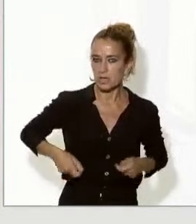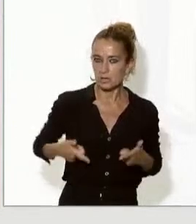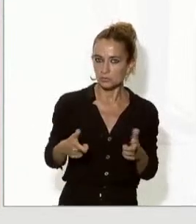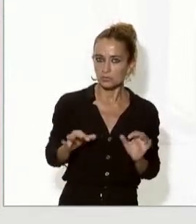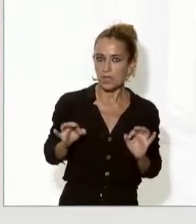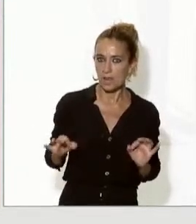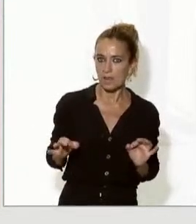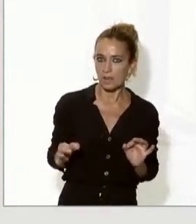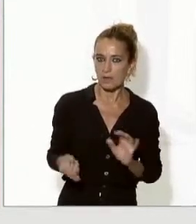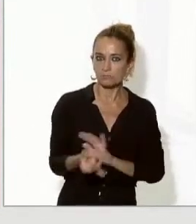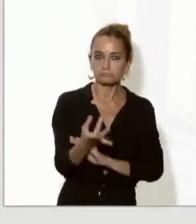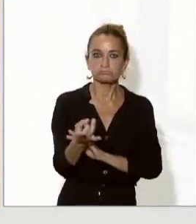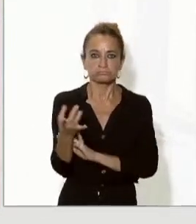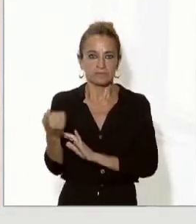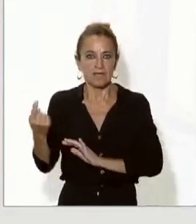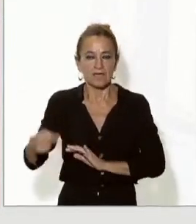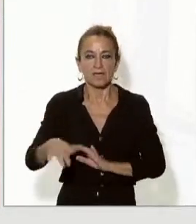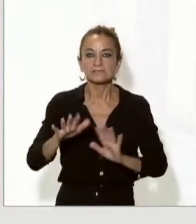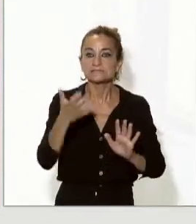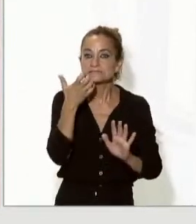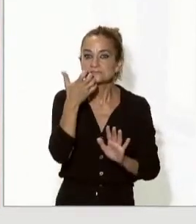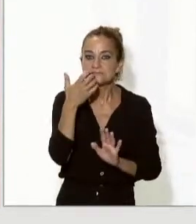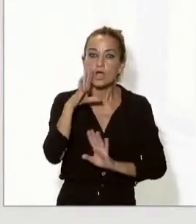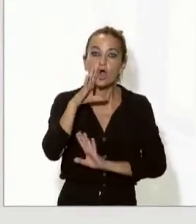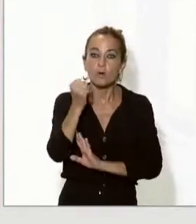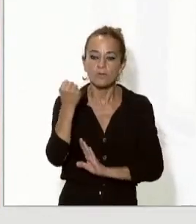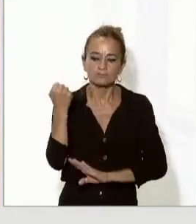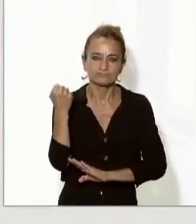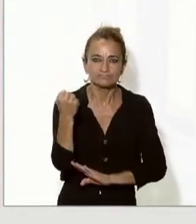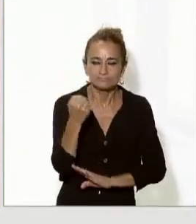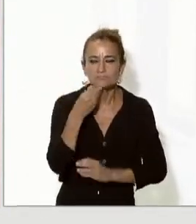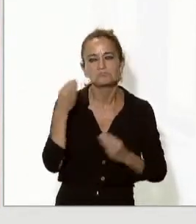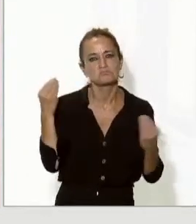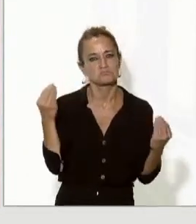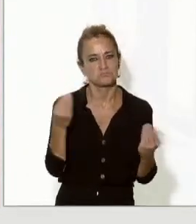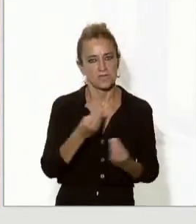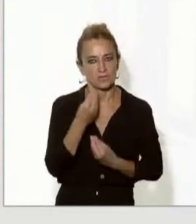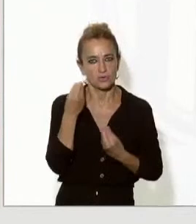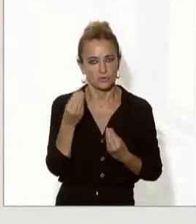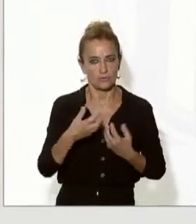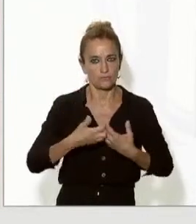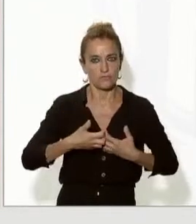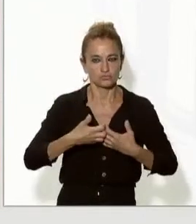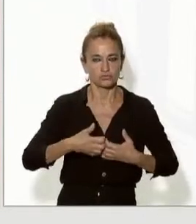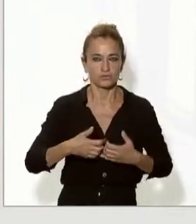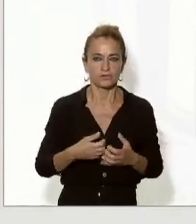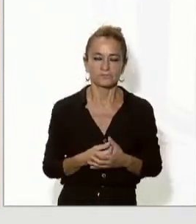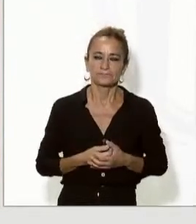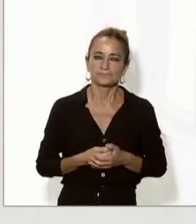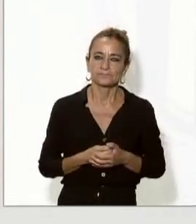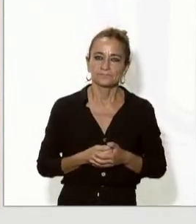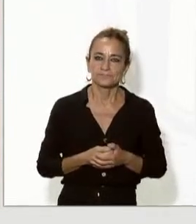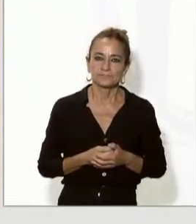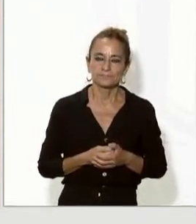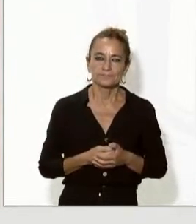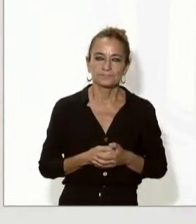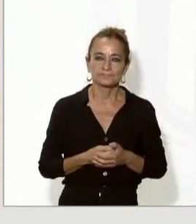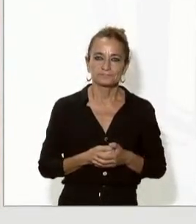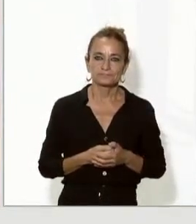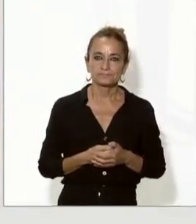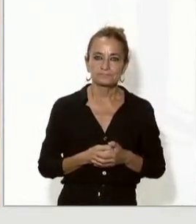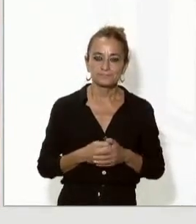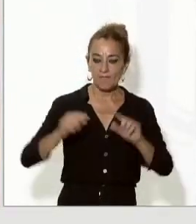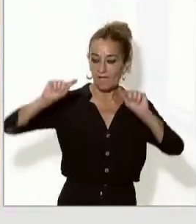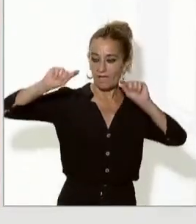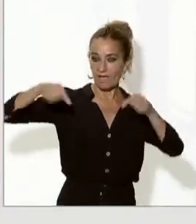treball proactiu per part dels dos governs encara funcionen millor. En aquest sentit s'ha signat un acord de col·laboració